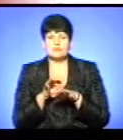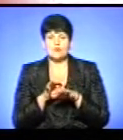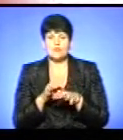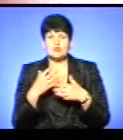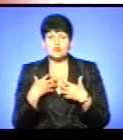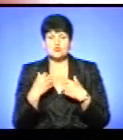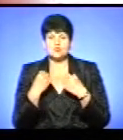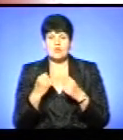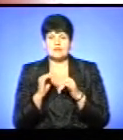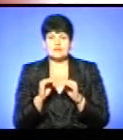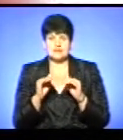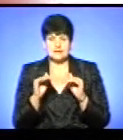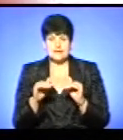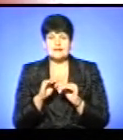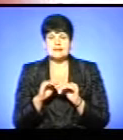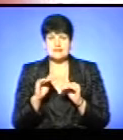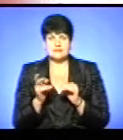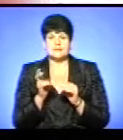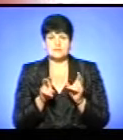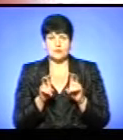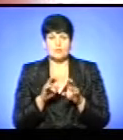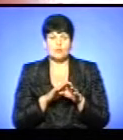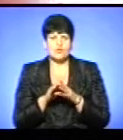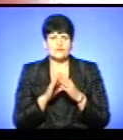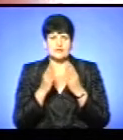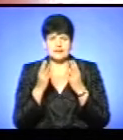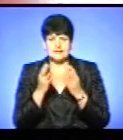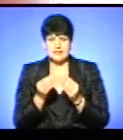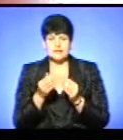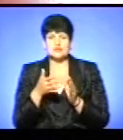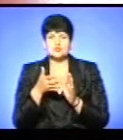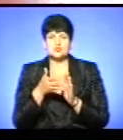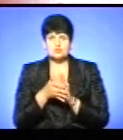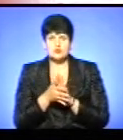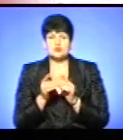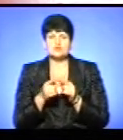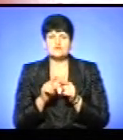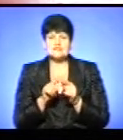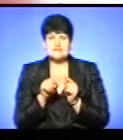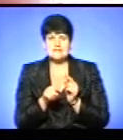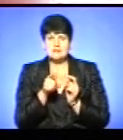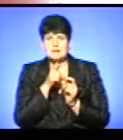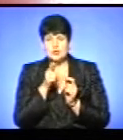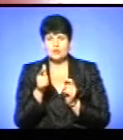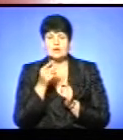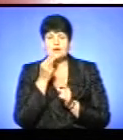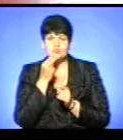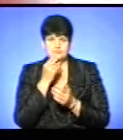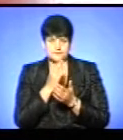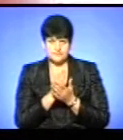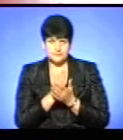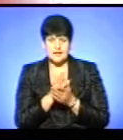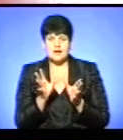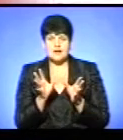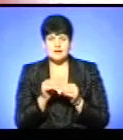оздоровлення дітей, діти перебувають повний день і, зрозуміло, що у цей період вони харчуються. Разом з тим